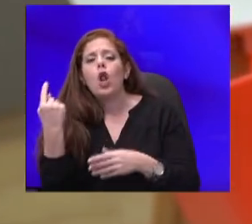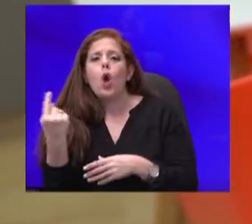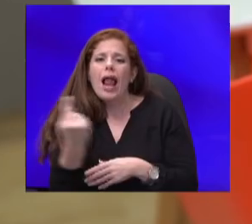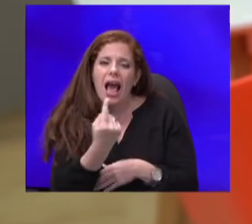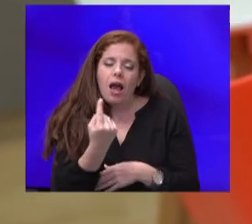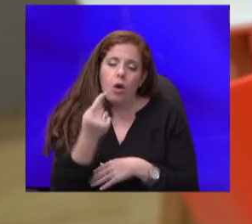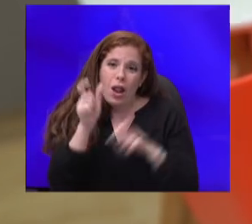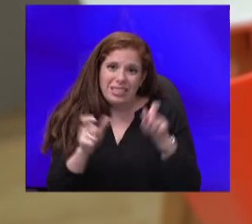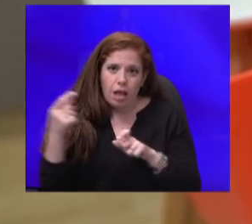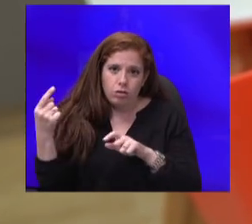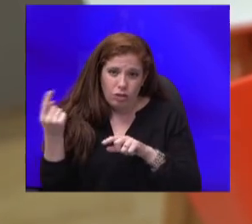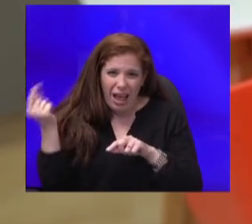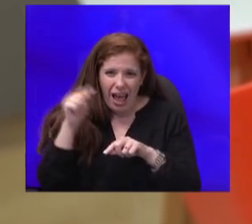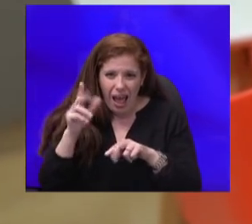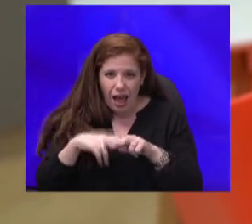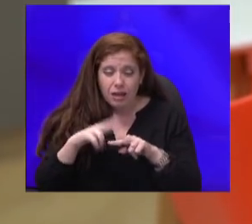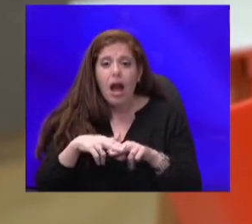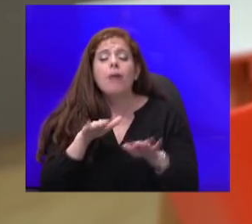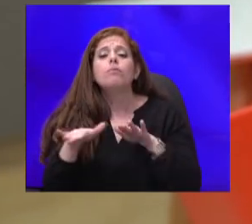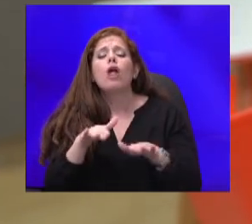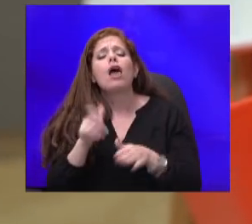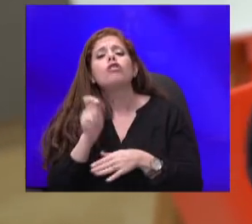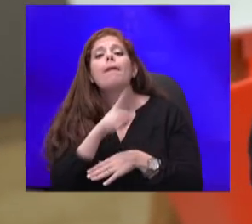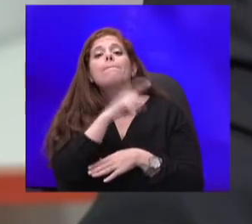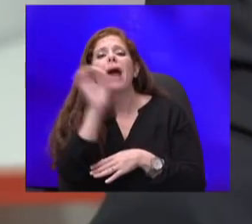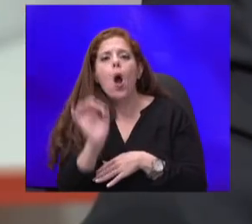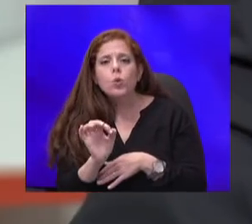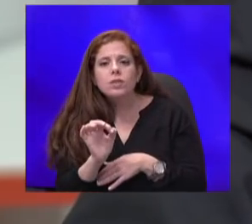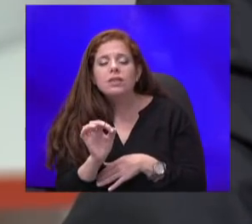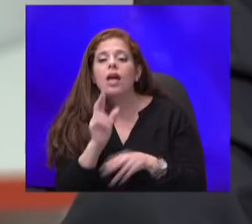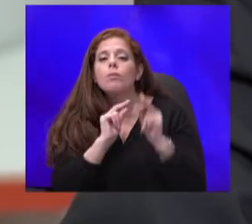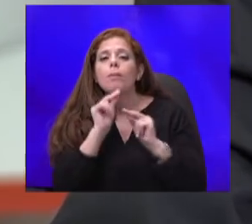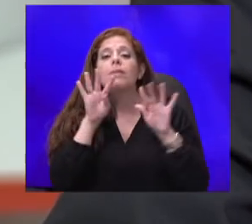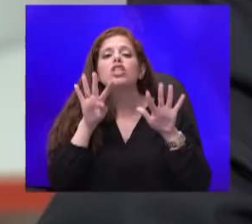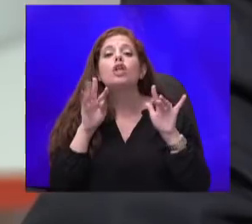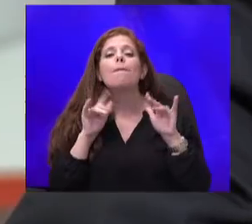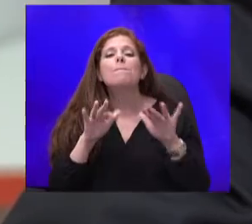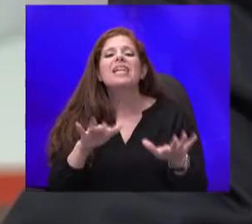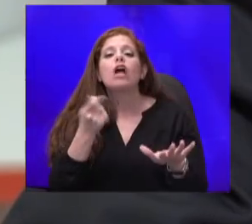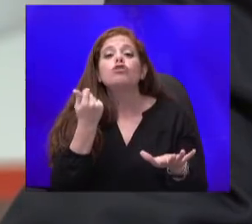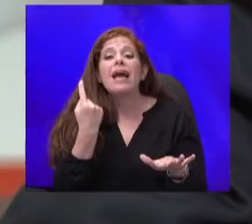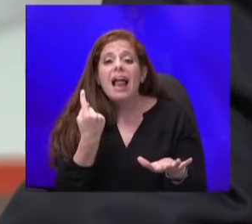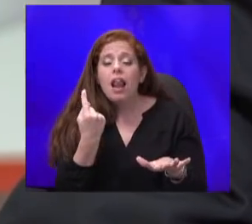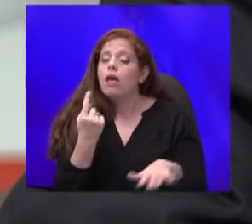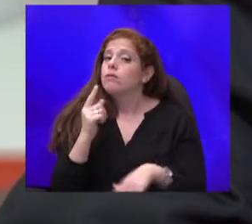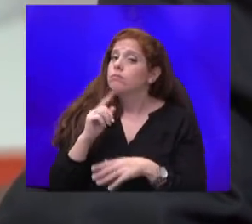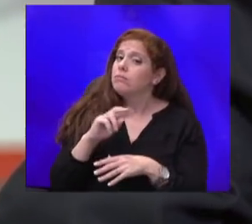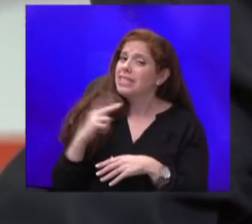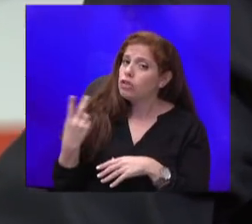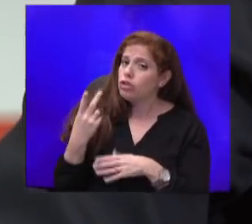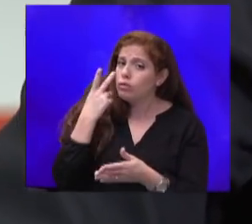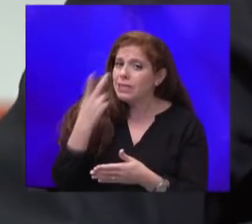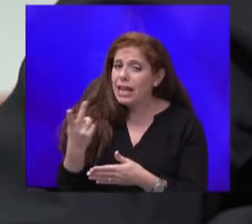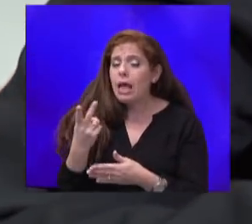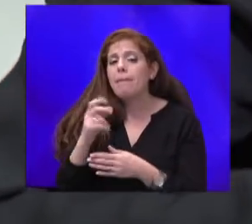100%. אנחנו מדברים על 9 מיליארד שקט. לצד שני, כשאנחנו מסתכלים על סעיפים כמו סיוע